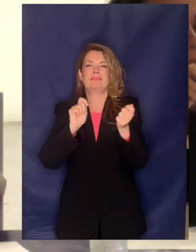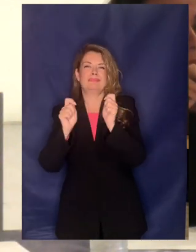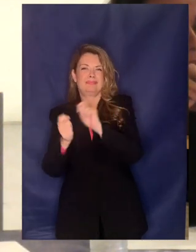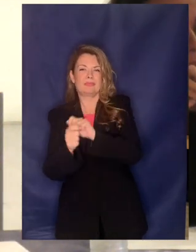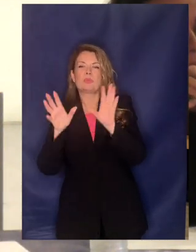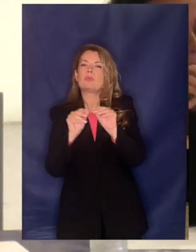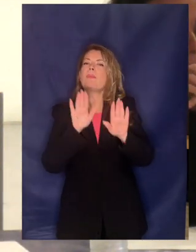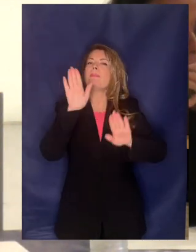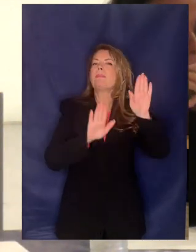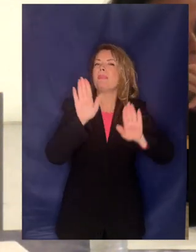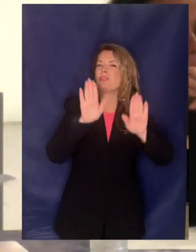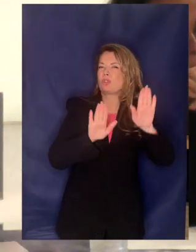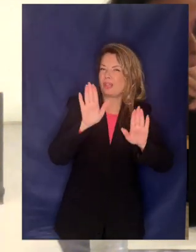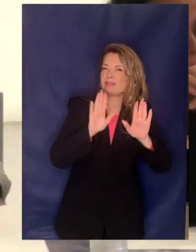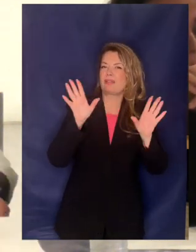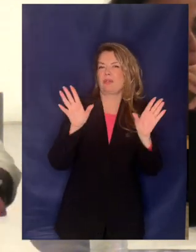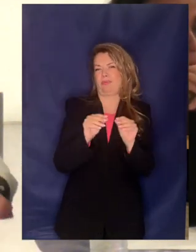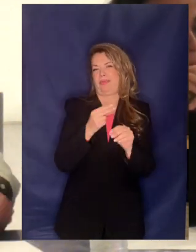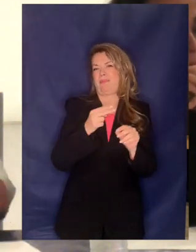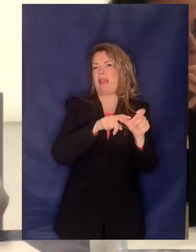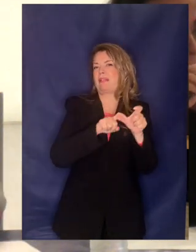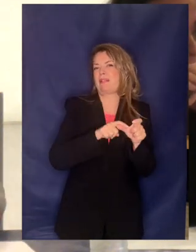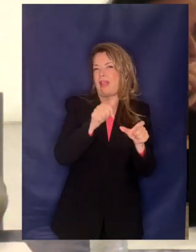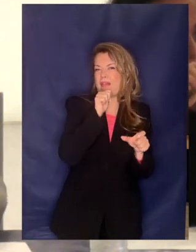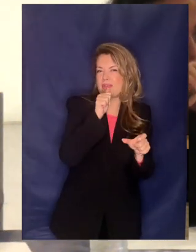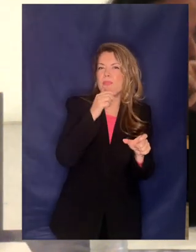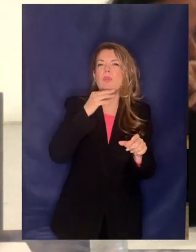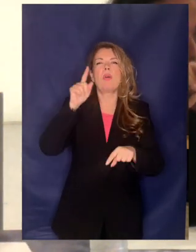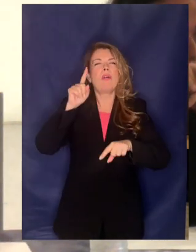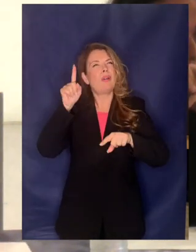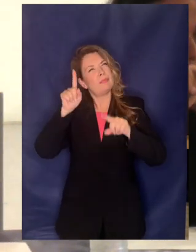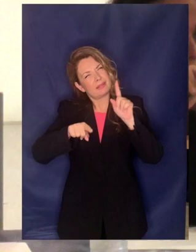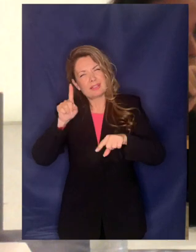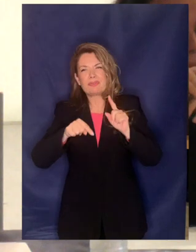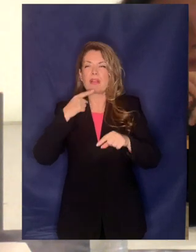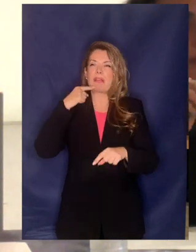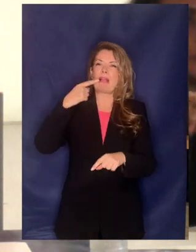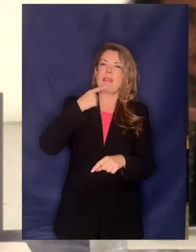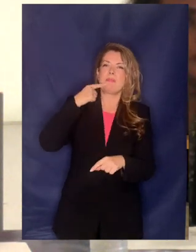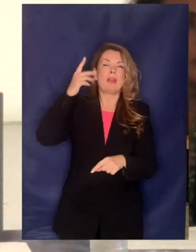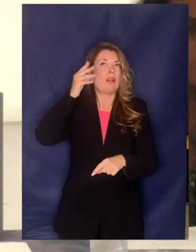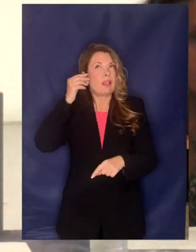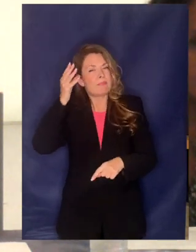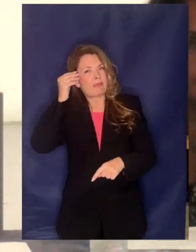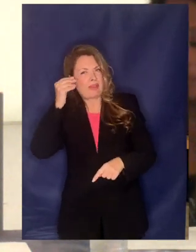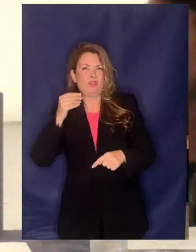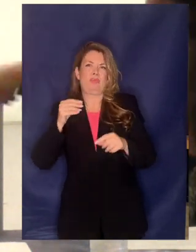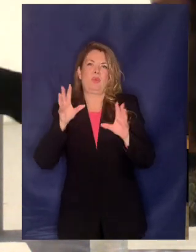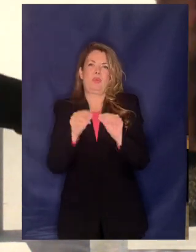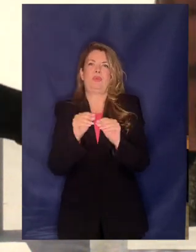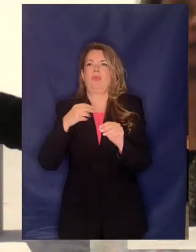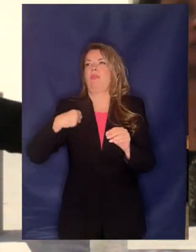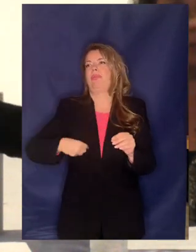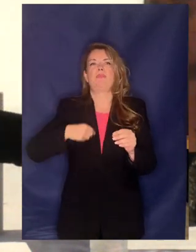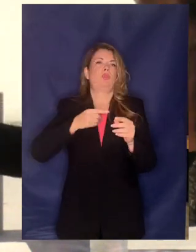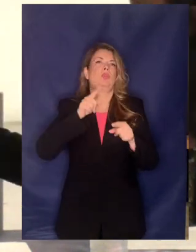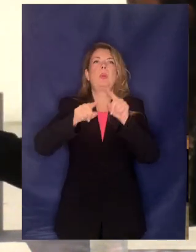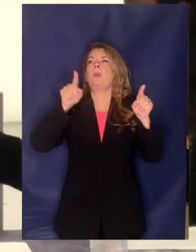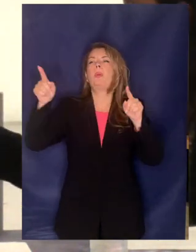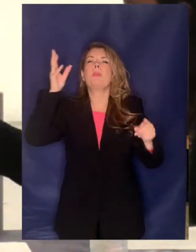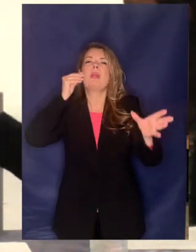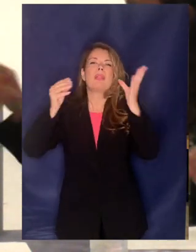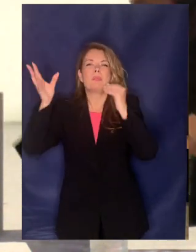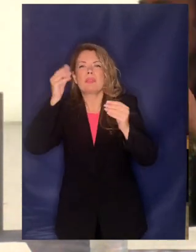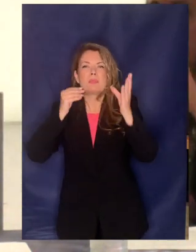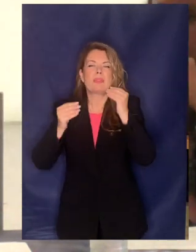συμμετοχικής σύνθεσης της ADAP γιατί πολλές φορές ακούμε διάφορα πράγματα στο δημόσιο λόγο τα οποία